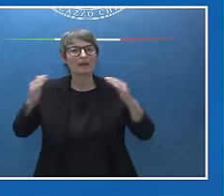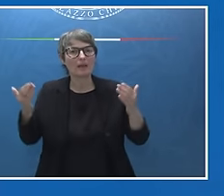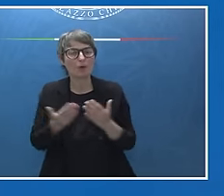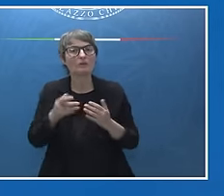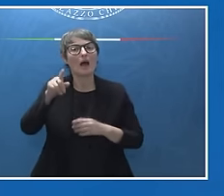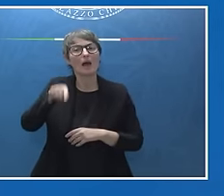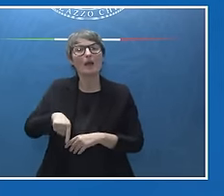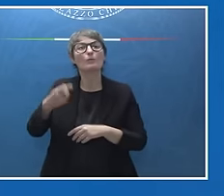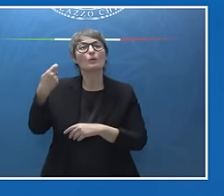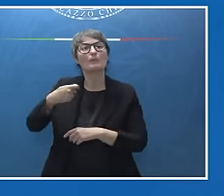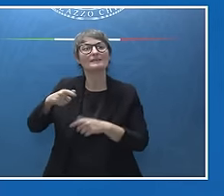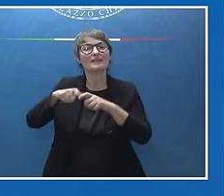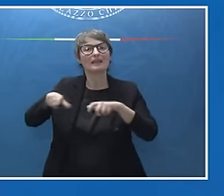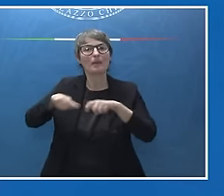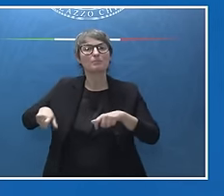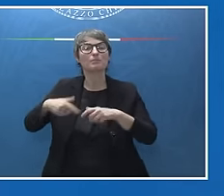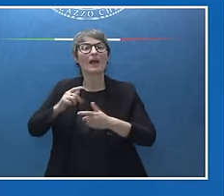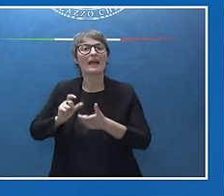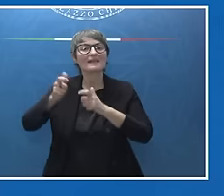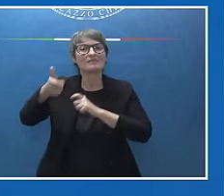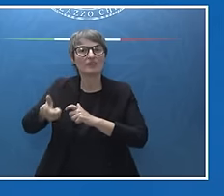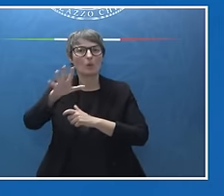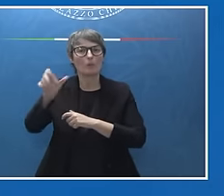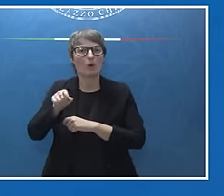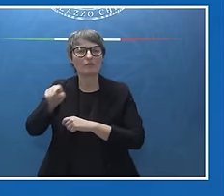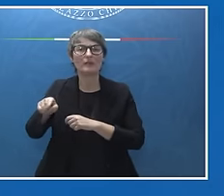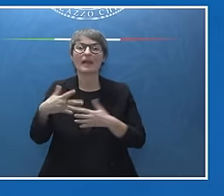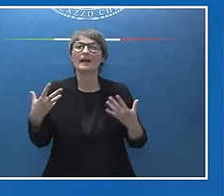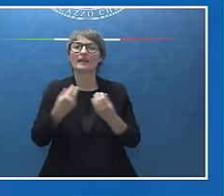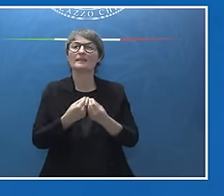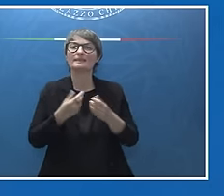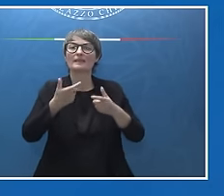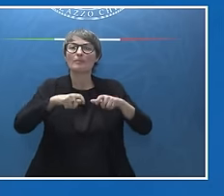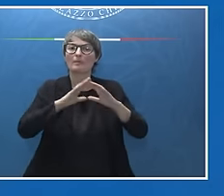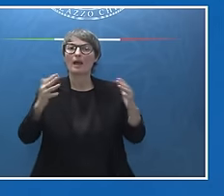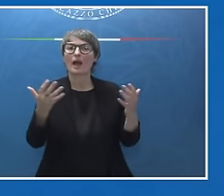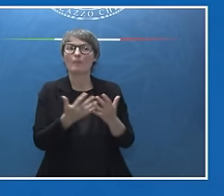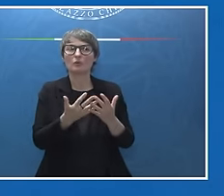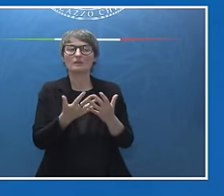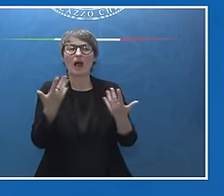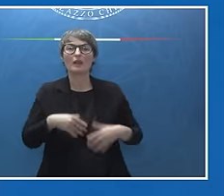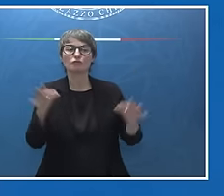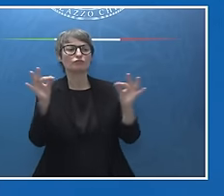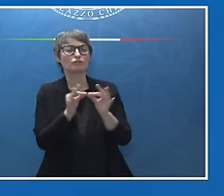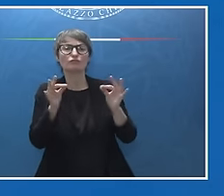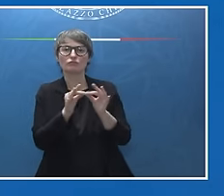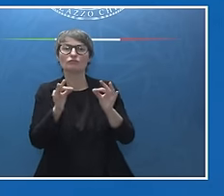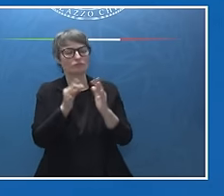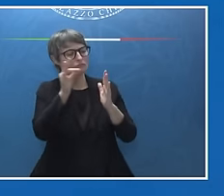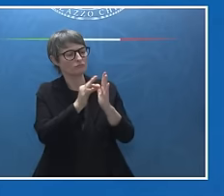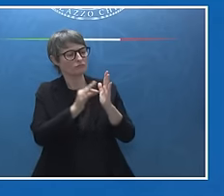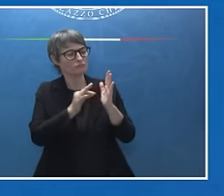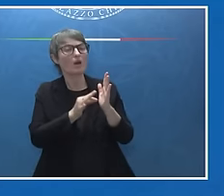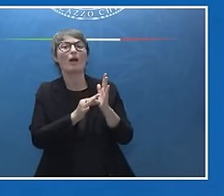della Banca di Sviluppo Africana. Insieme alla Banca Mondiale abbiamo adottato una dichiarazione di intenti che ci permetterà di realizzare iniziative